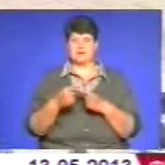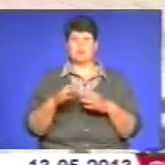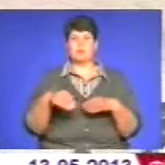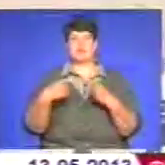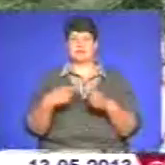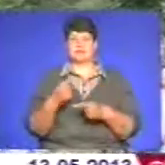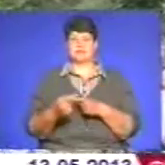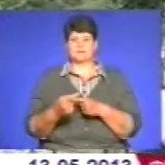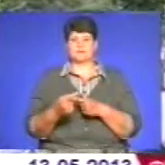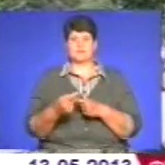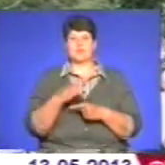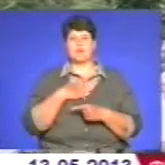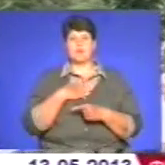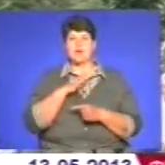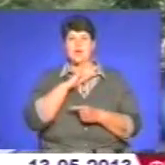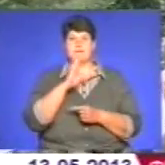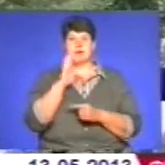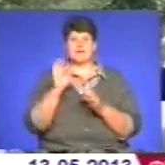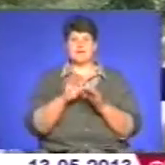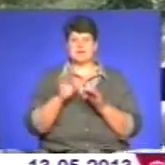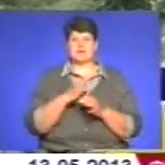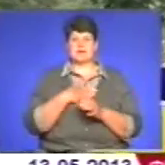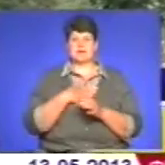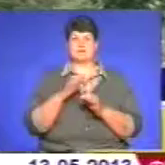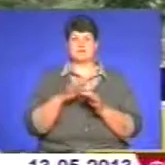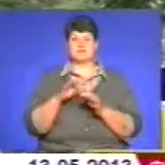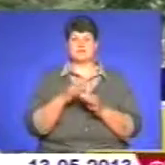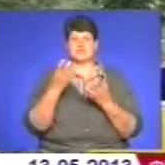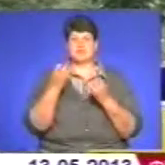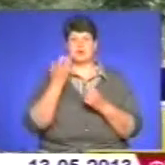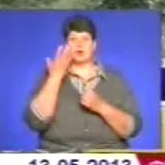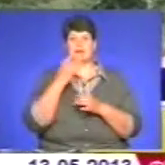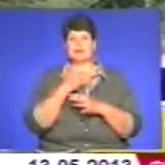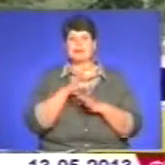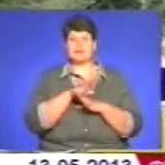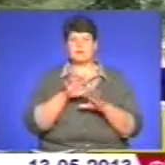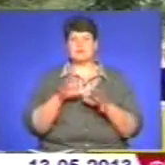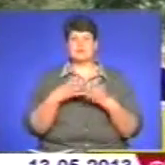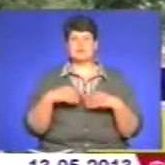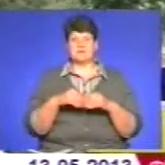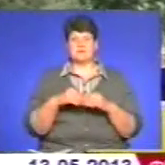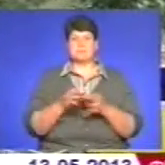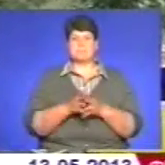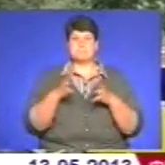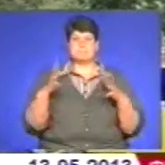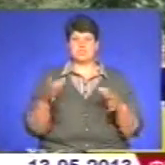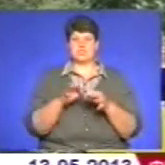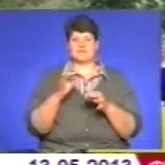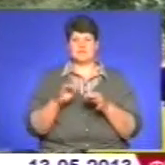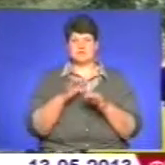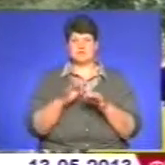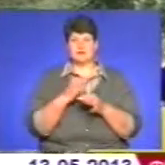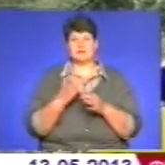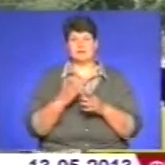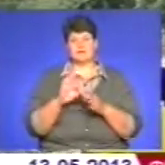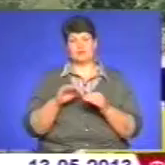покоління. Мама моя вишивала, я вишивала. Ще коли в сім'ї вишивалася в дівчинку, я трошки пробую часу. Але хоче,